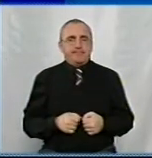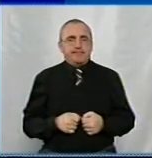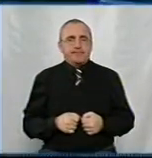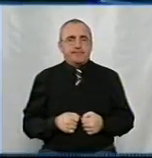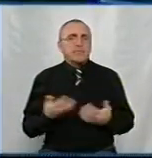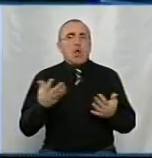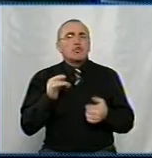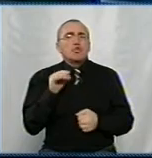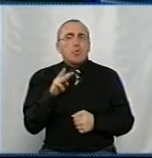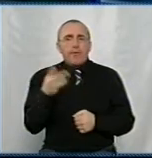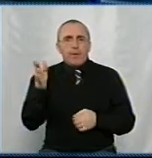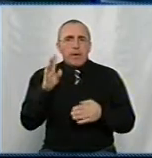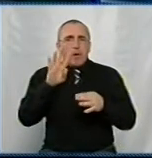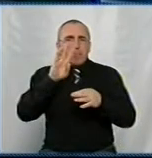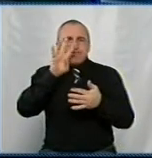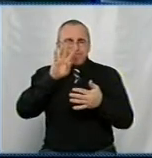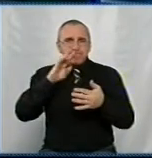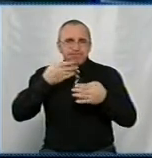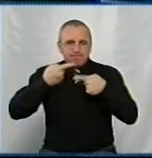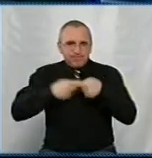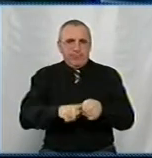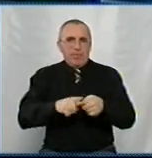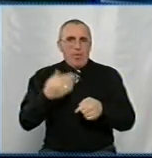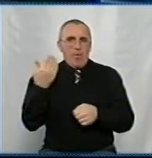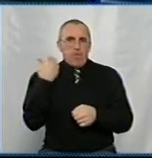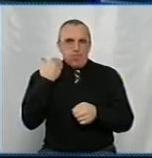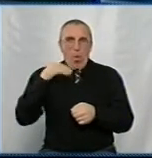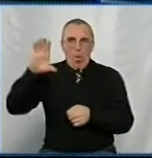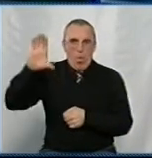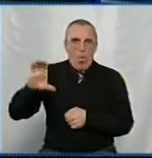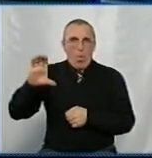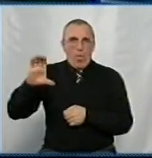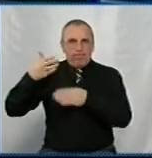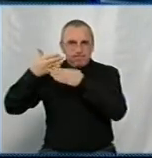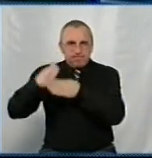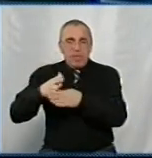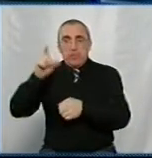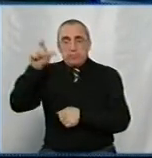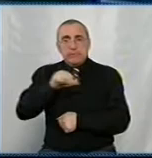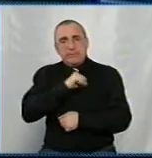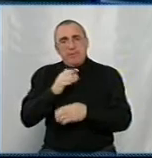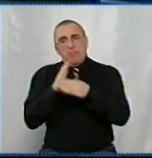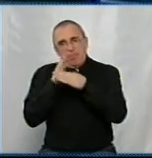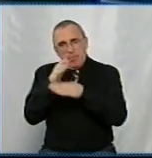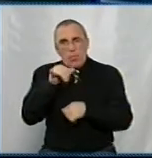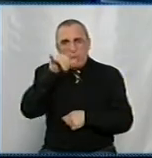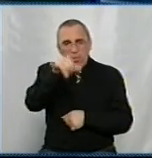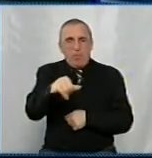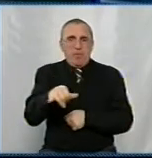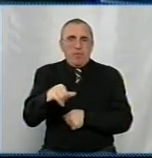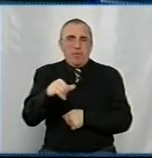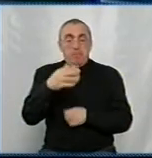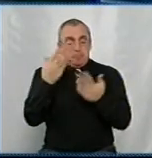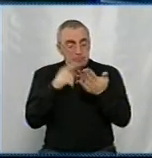Яким чином ви реструктуризуєте борг, якщо це велика сума, але людина самостійно прийшла до вас, прочитавши